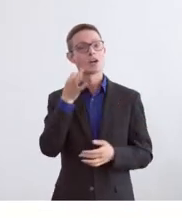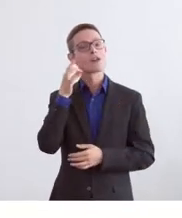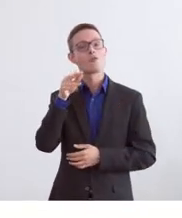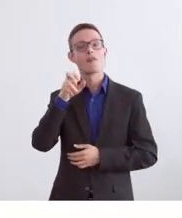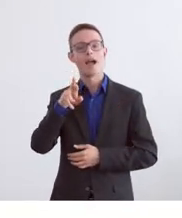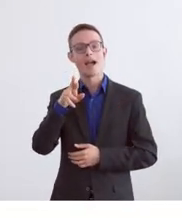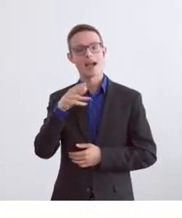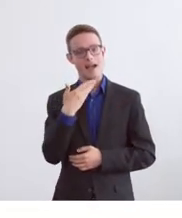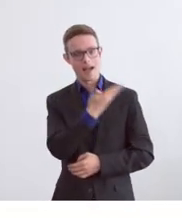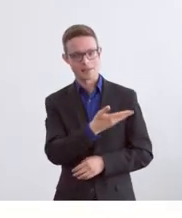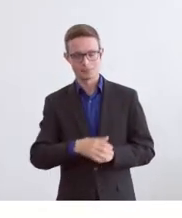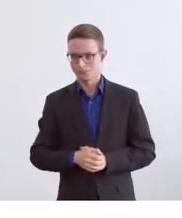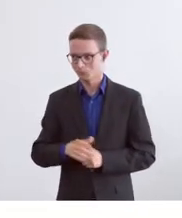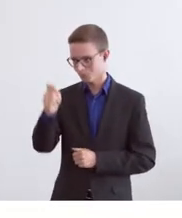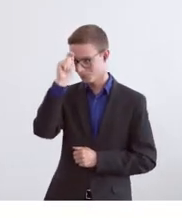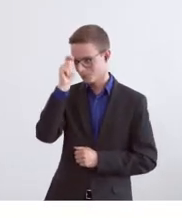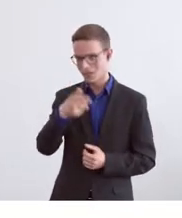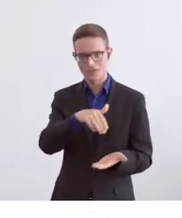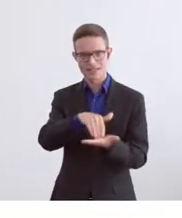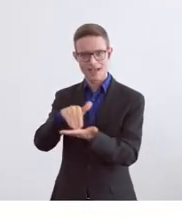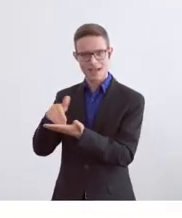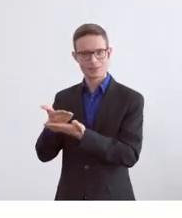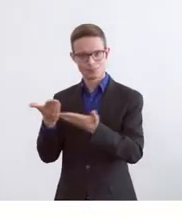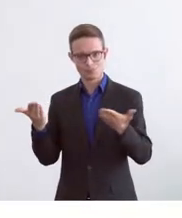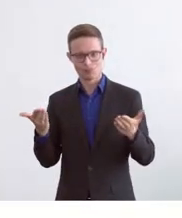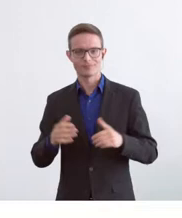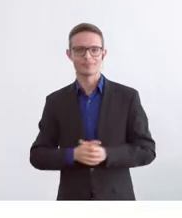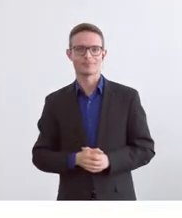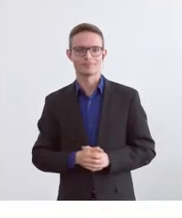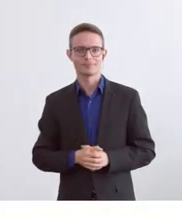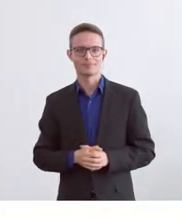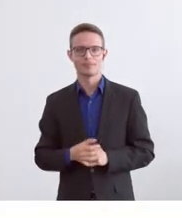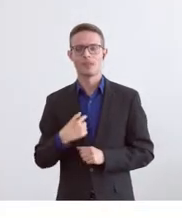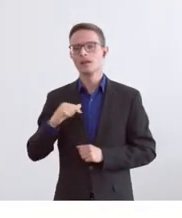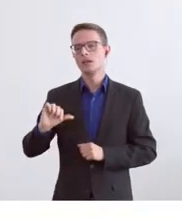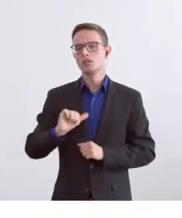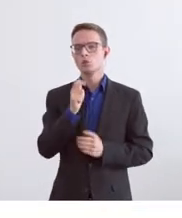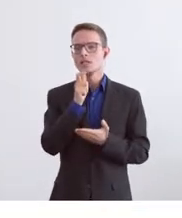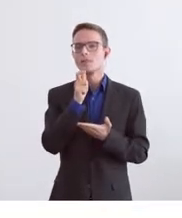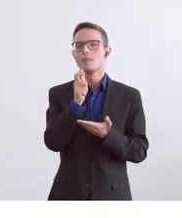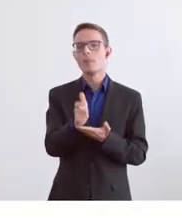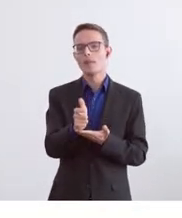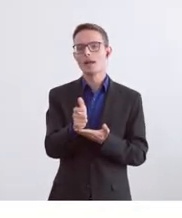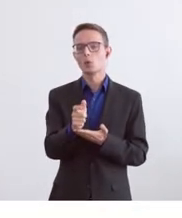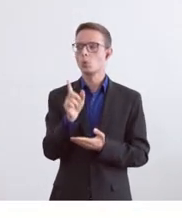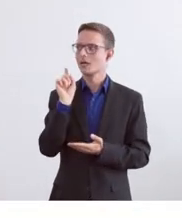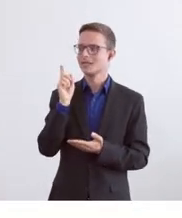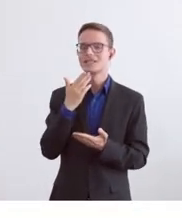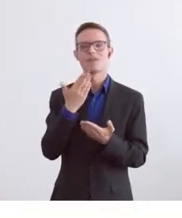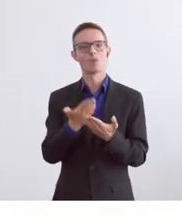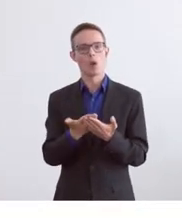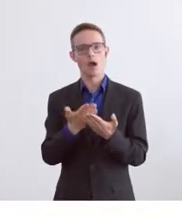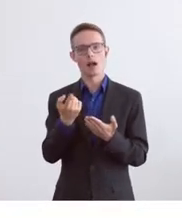Ja, geschätzte Anwesende, ich erlaube mir auch, zuerst noch eine kurze Bemerkung zu dieser Vorlage von